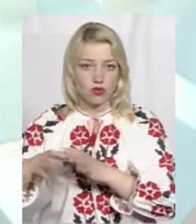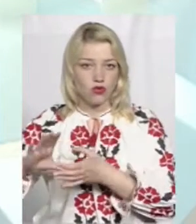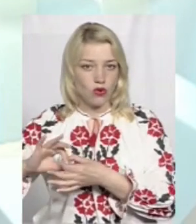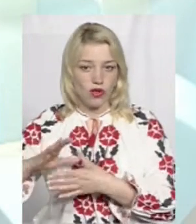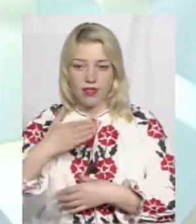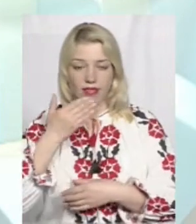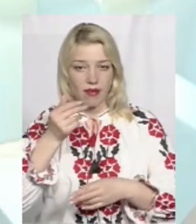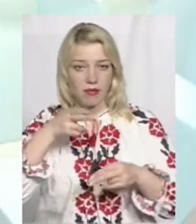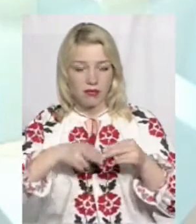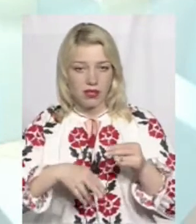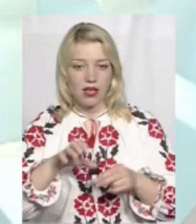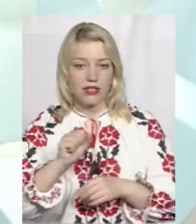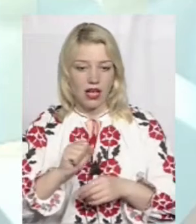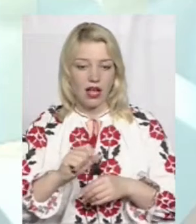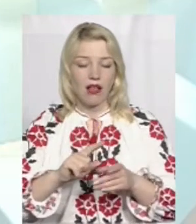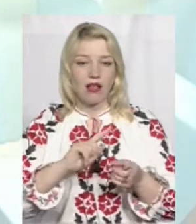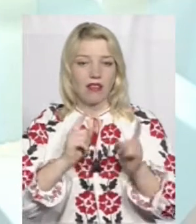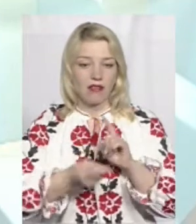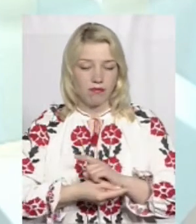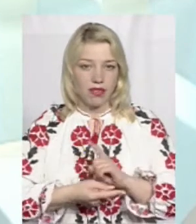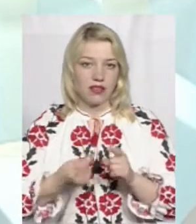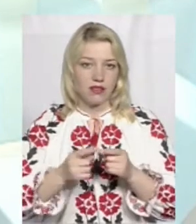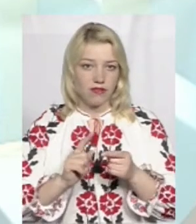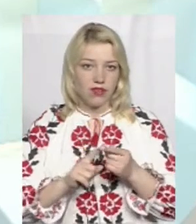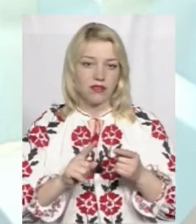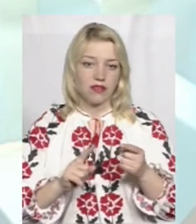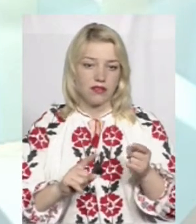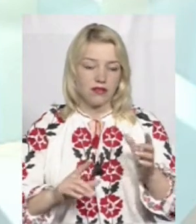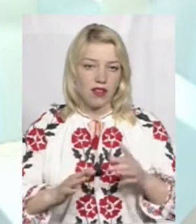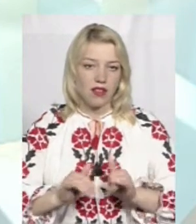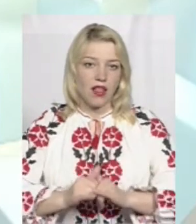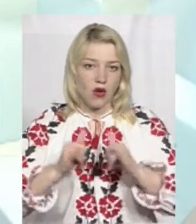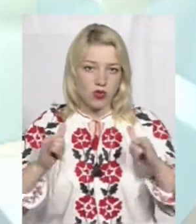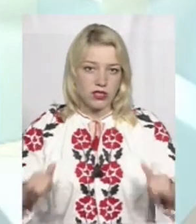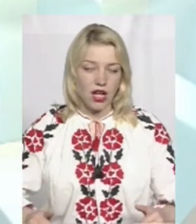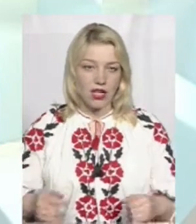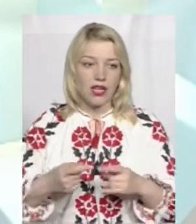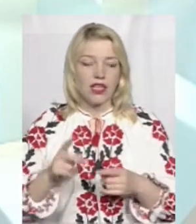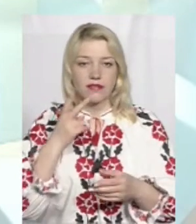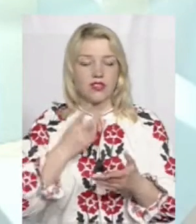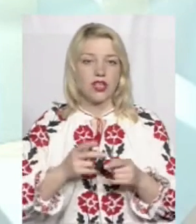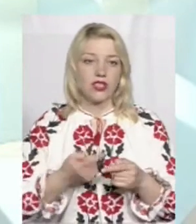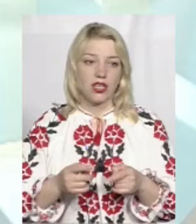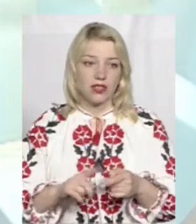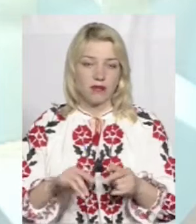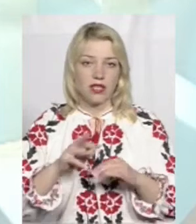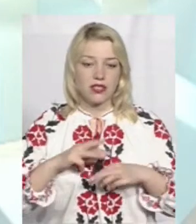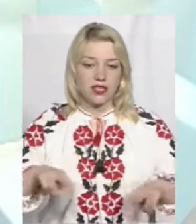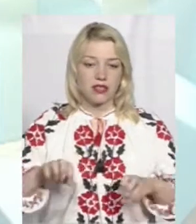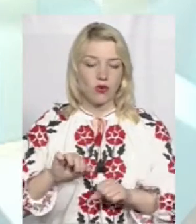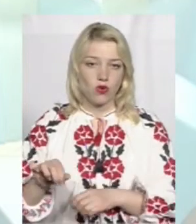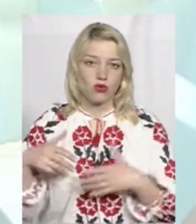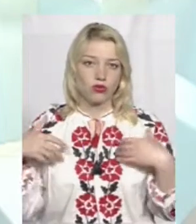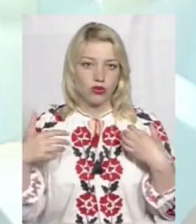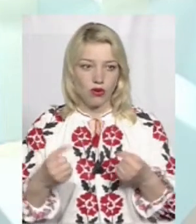він навпаки наростає. І саме зважаючи на це, Міністерство охорони